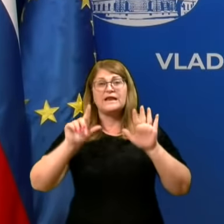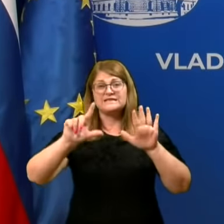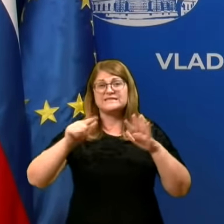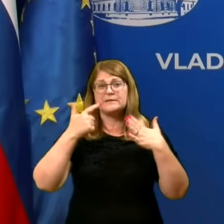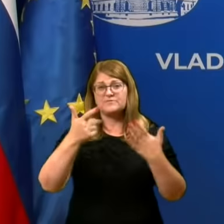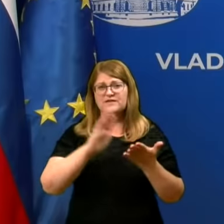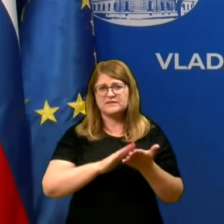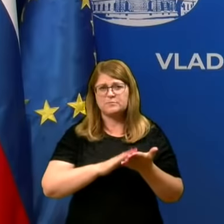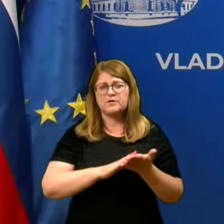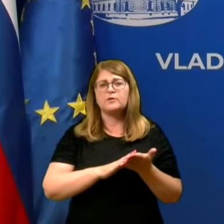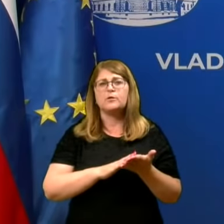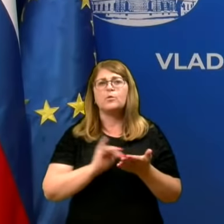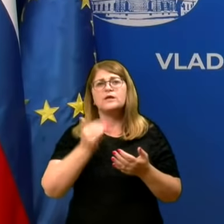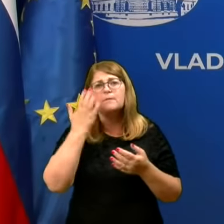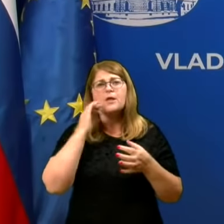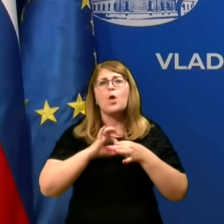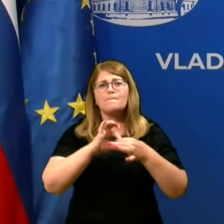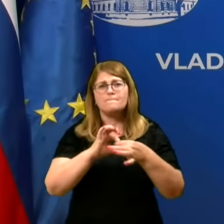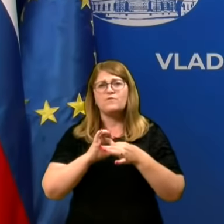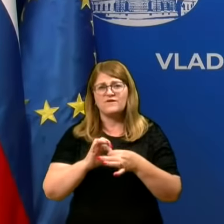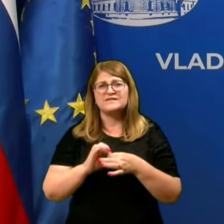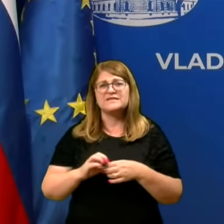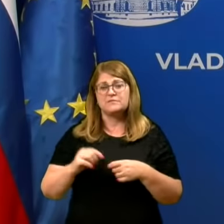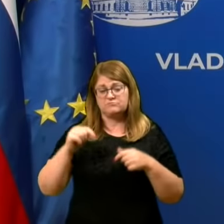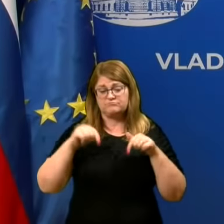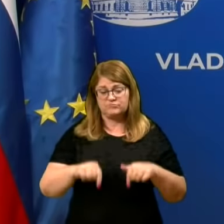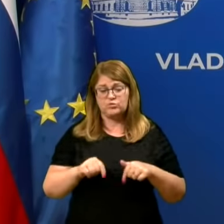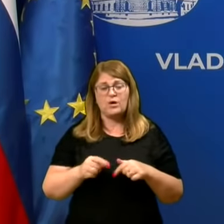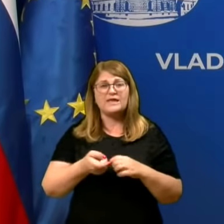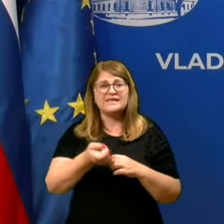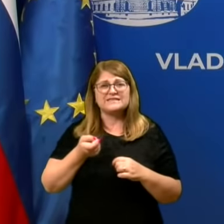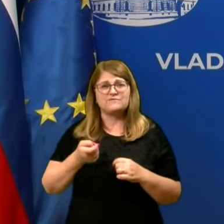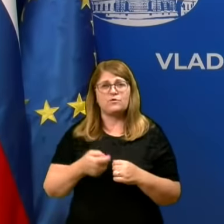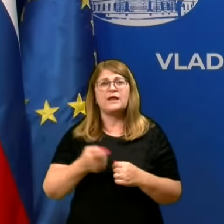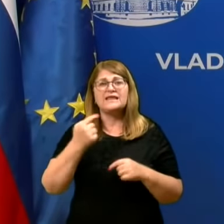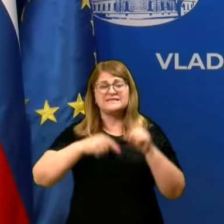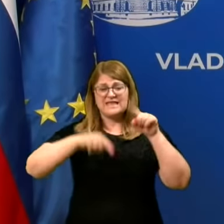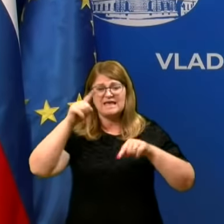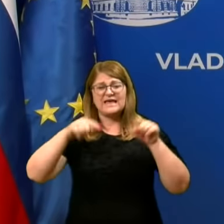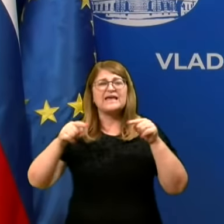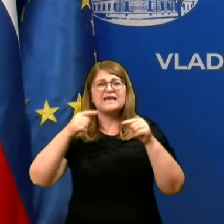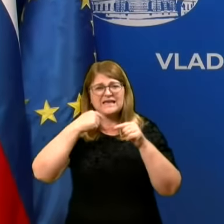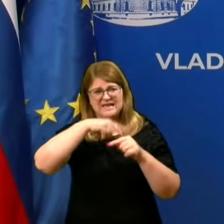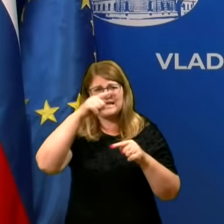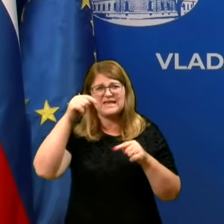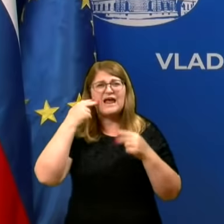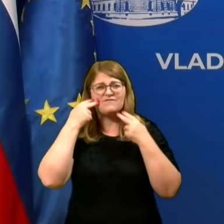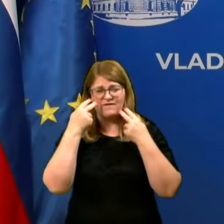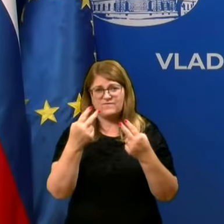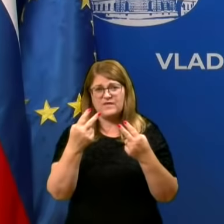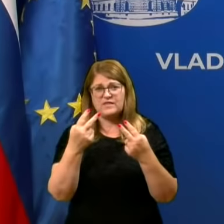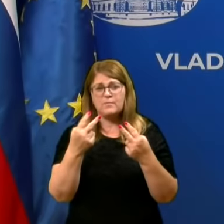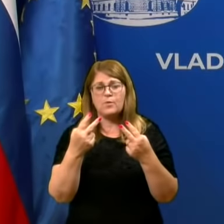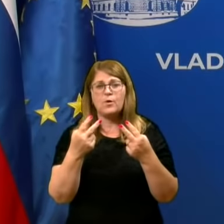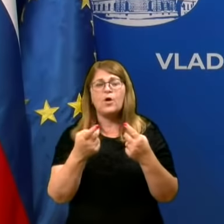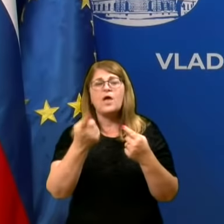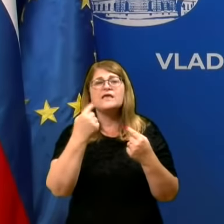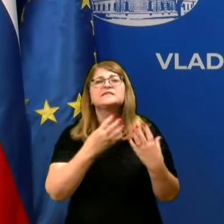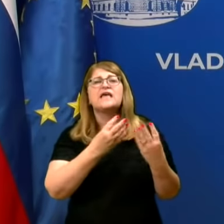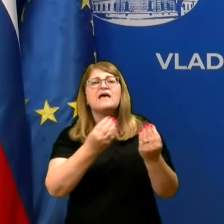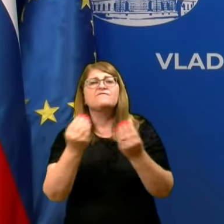primiru je bilo pa povezanih z lokalnim virom okužbe. Iz grafa vidite, da dejansko iz večine